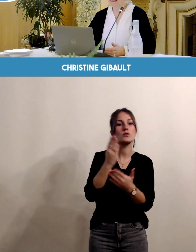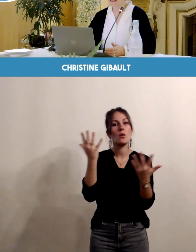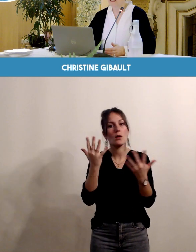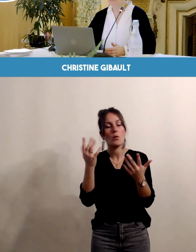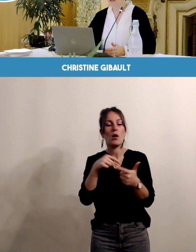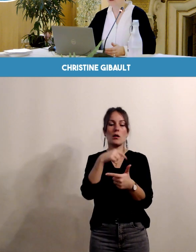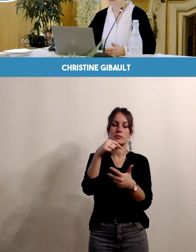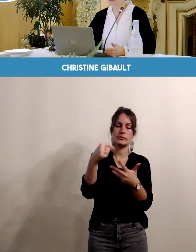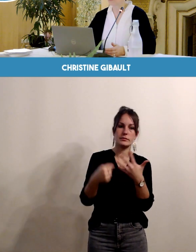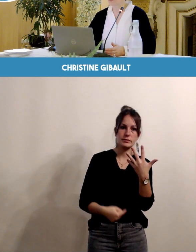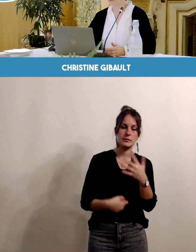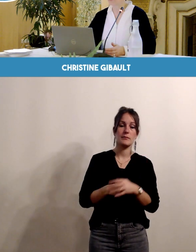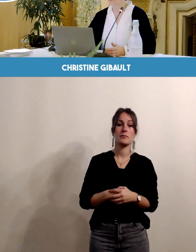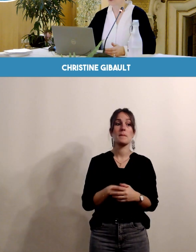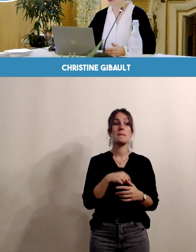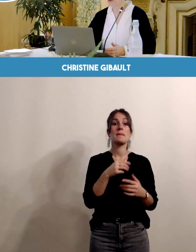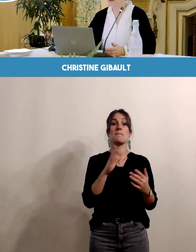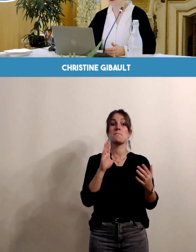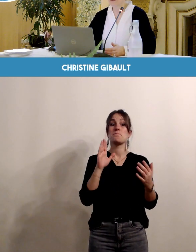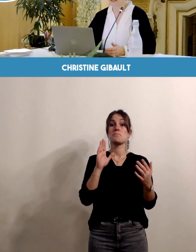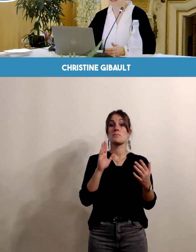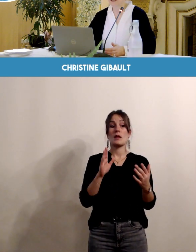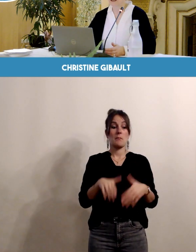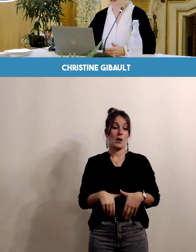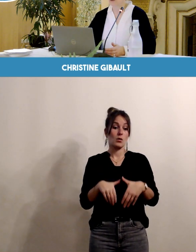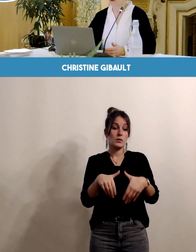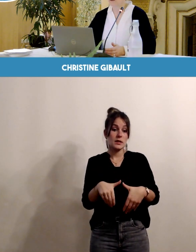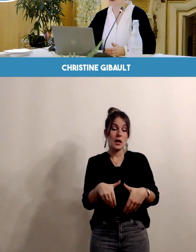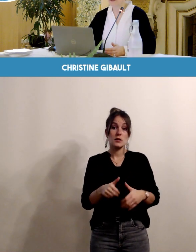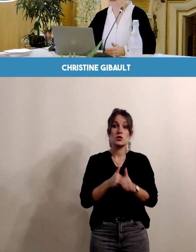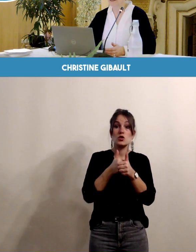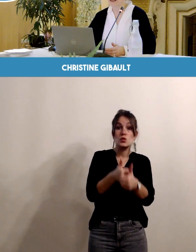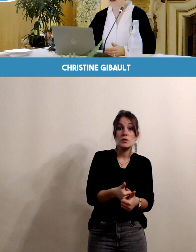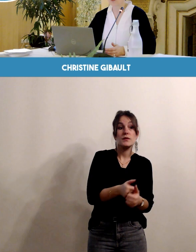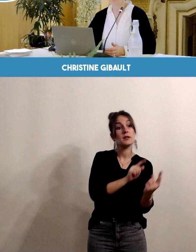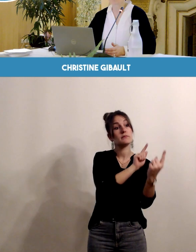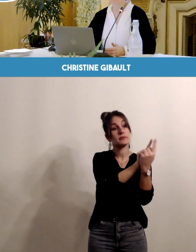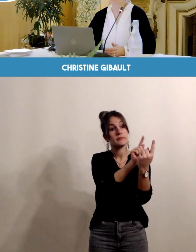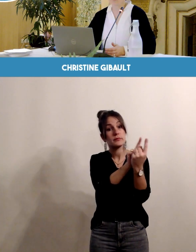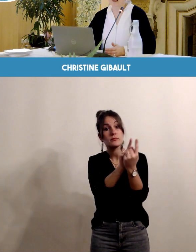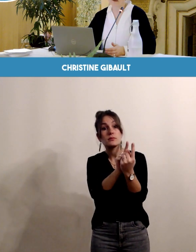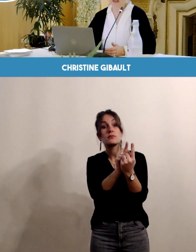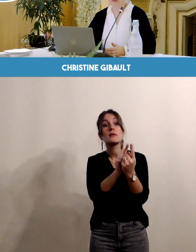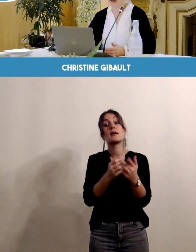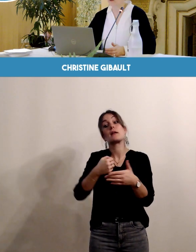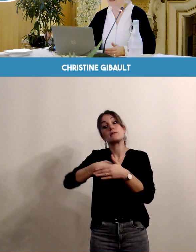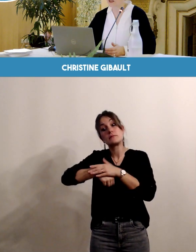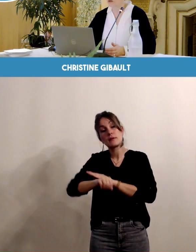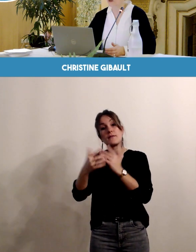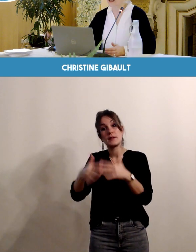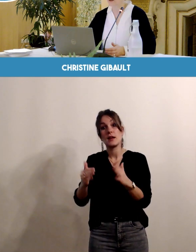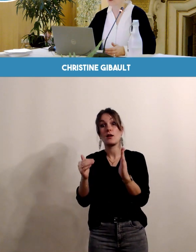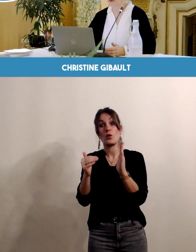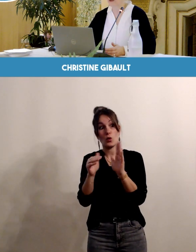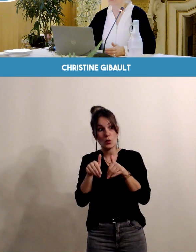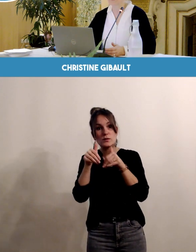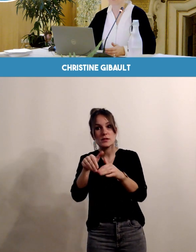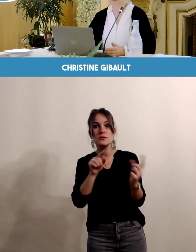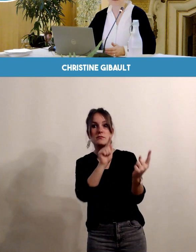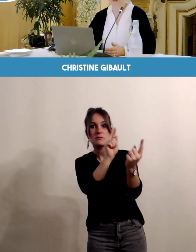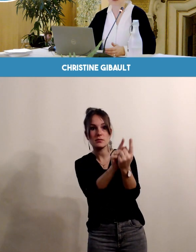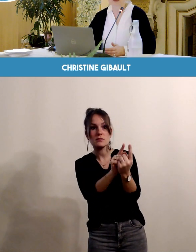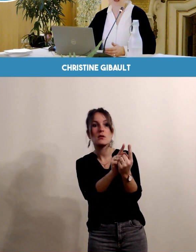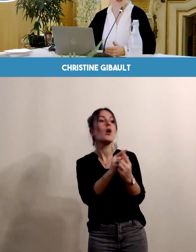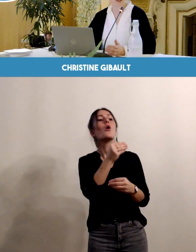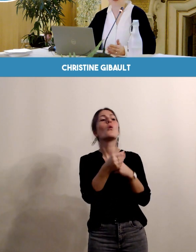de réaliser la majorité de vos rendez-vous de suivi de grossesse et de suivi post-nasal ou à minima de s'assurer auprès de vous